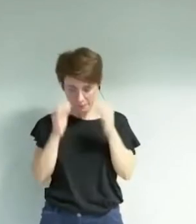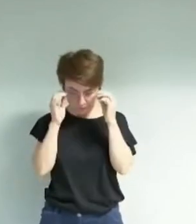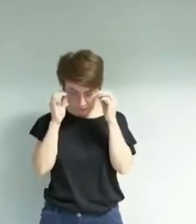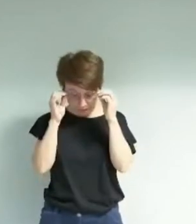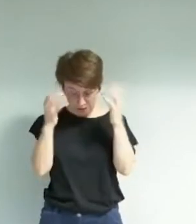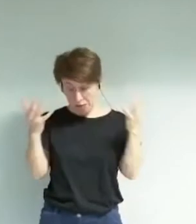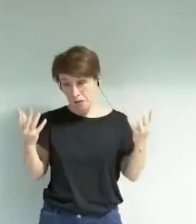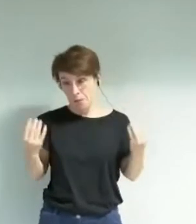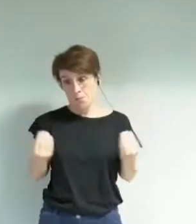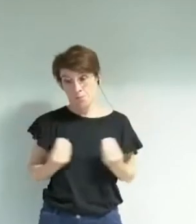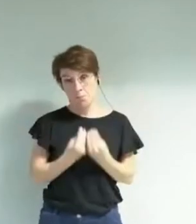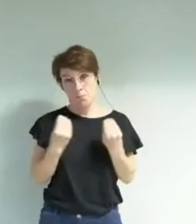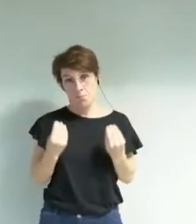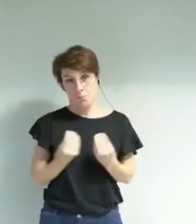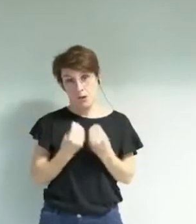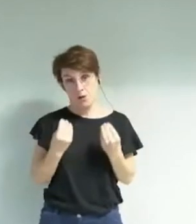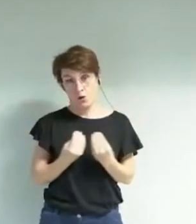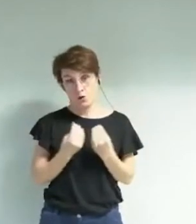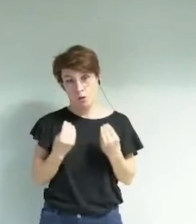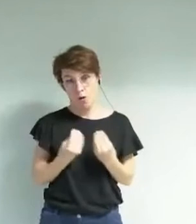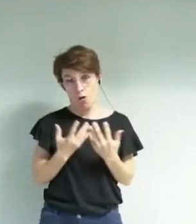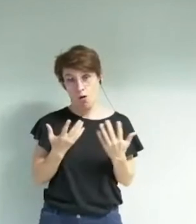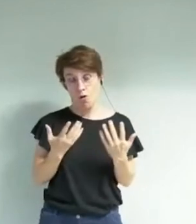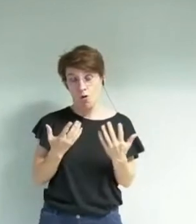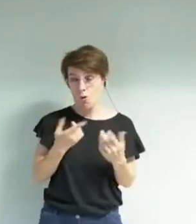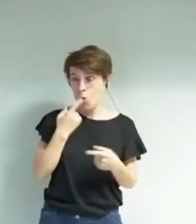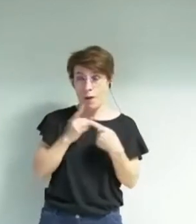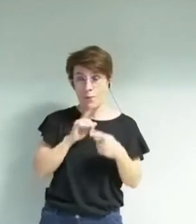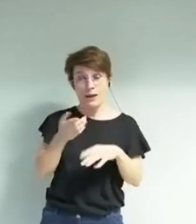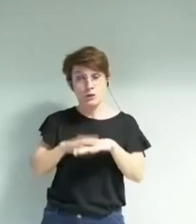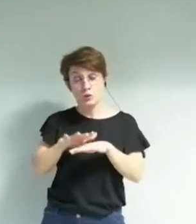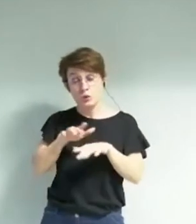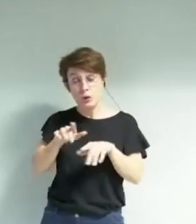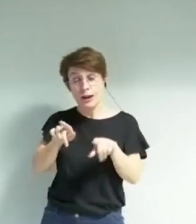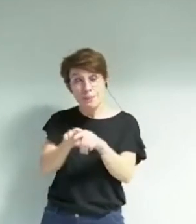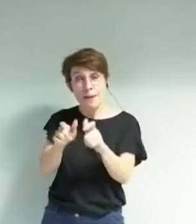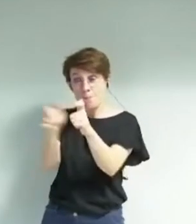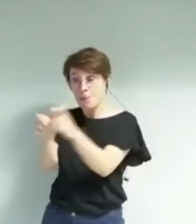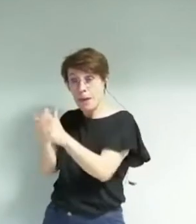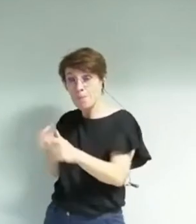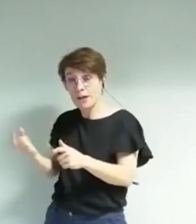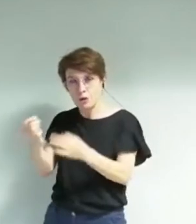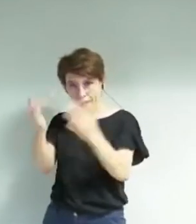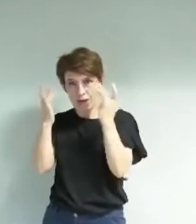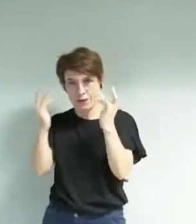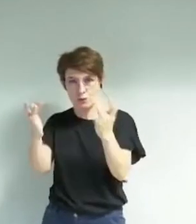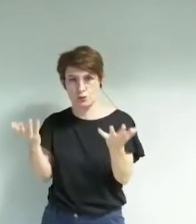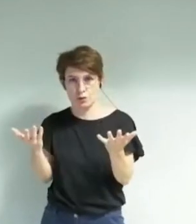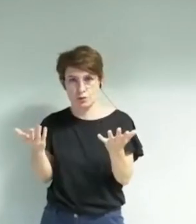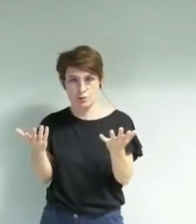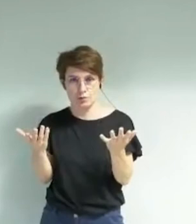hélas, on ne parle peut-être pas aux mêmes acteurs de la culture, comme cela arrive souvent, de toute évidence, on ne parle pas tous aux mêmes grenoblois.